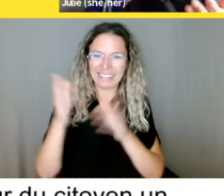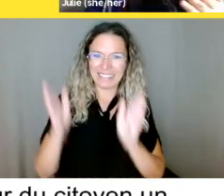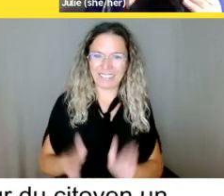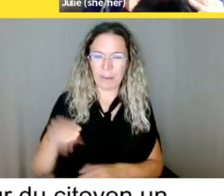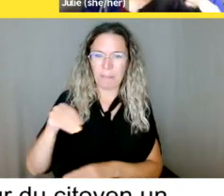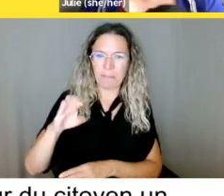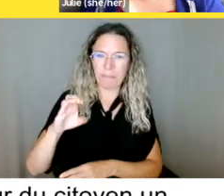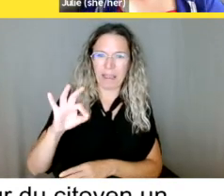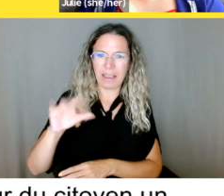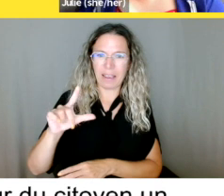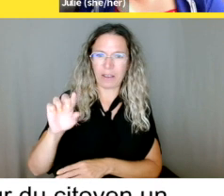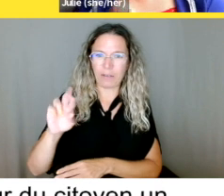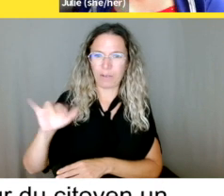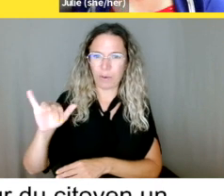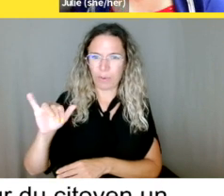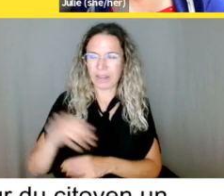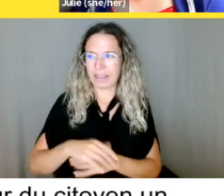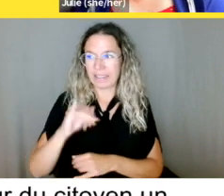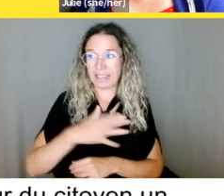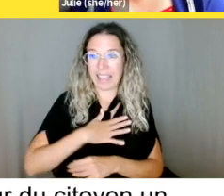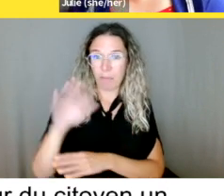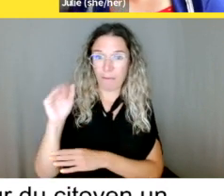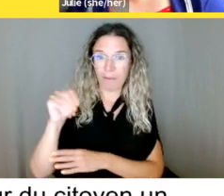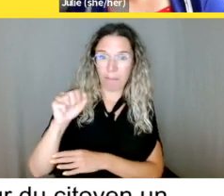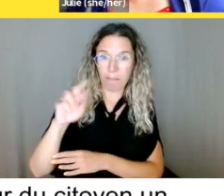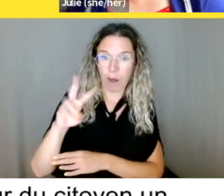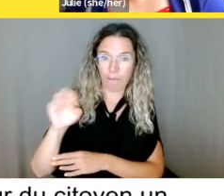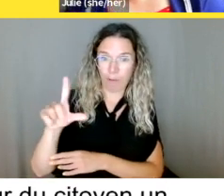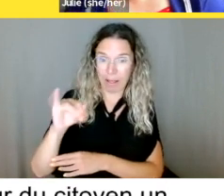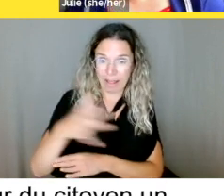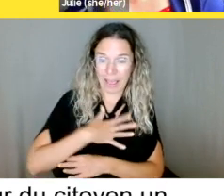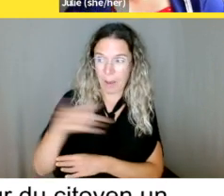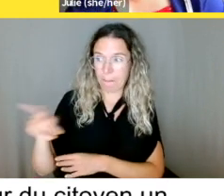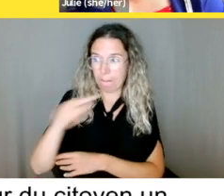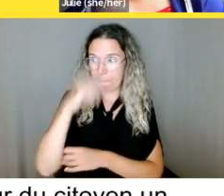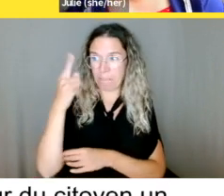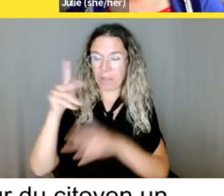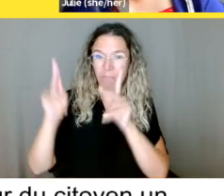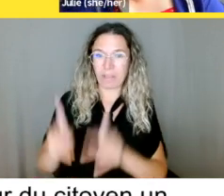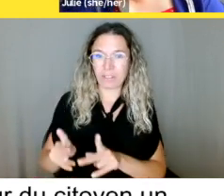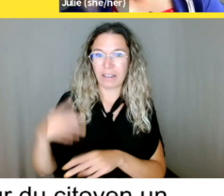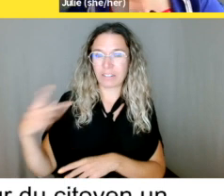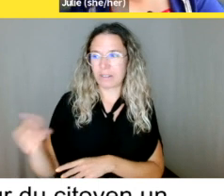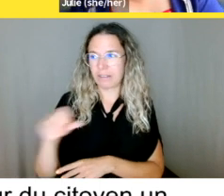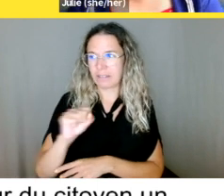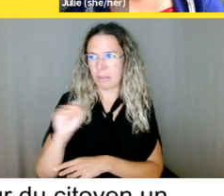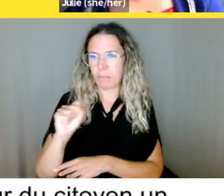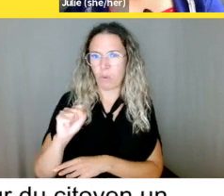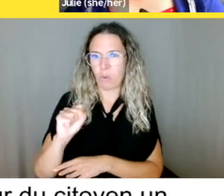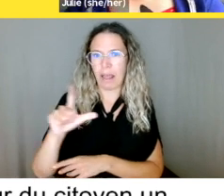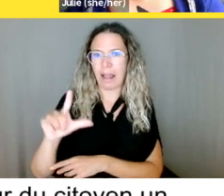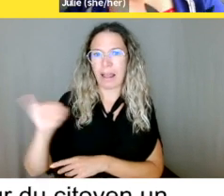personnage de Samuel L. Jackson. Et puis, notre gros toutou gris et blanc, qui n'est pas très intelligent,